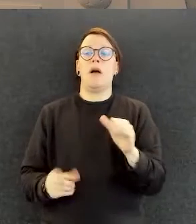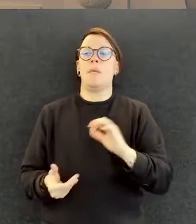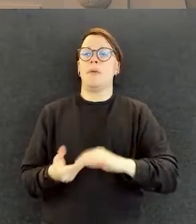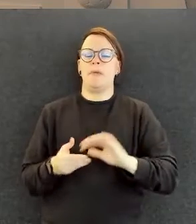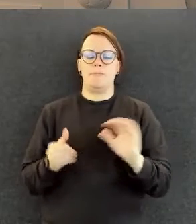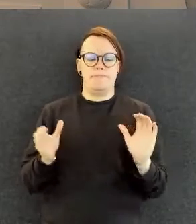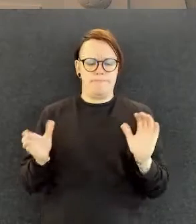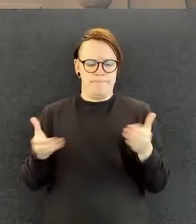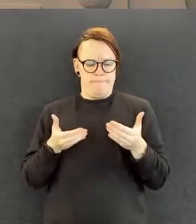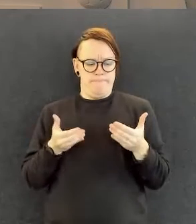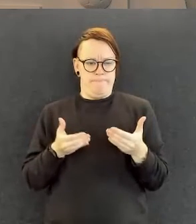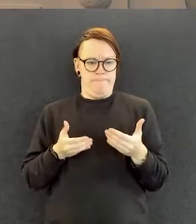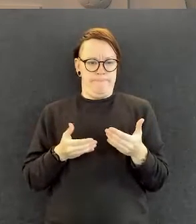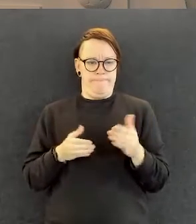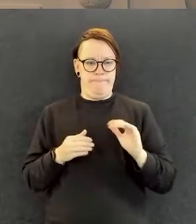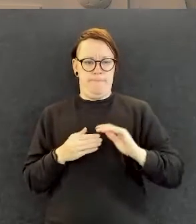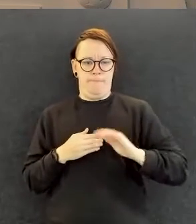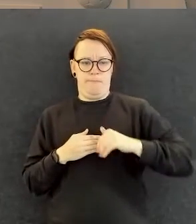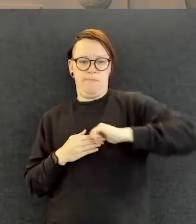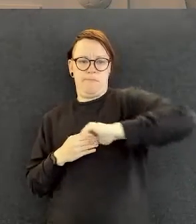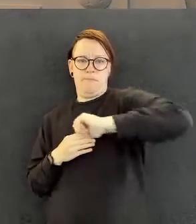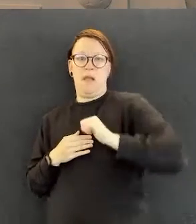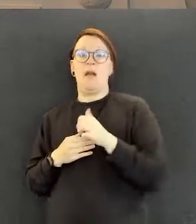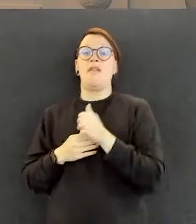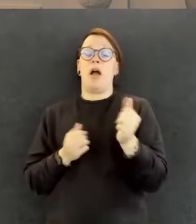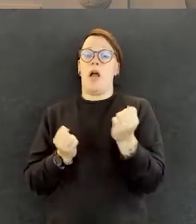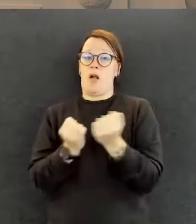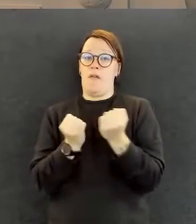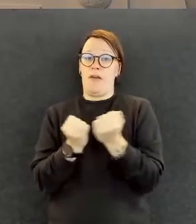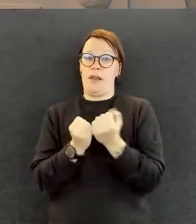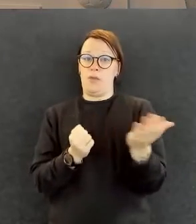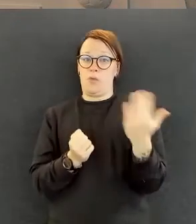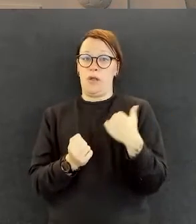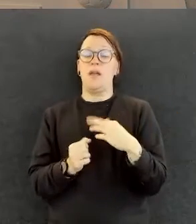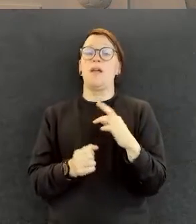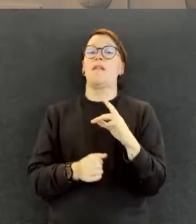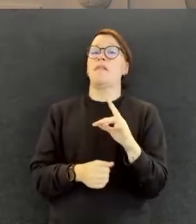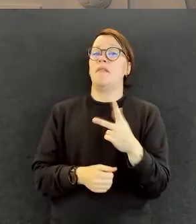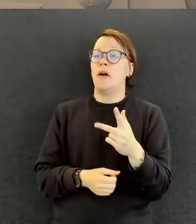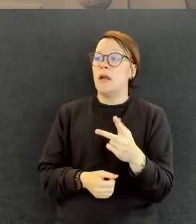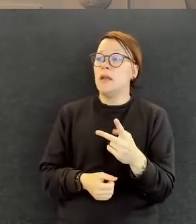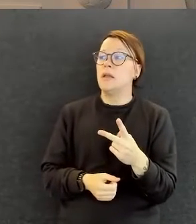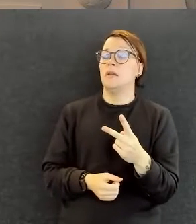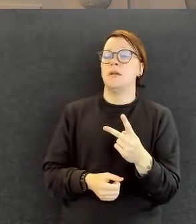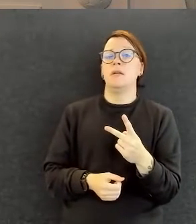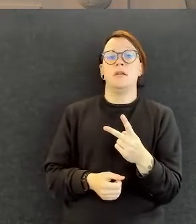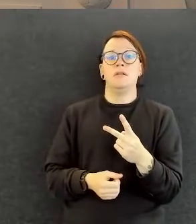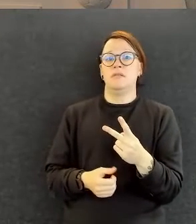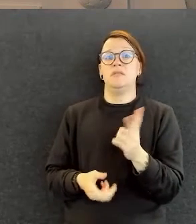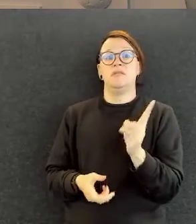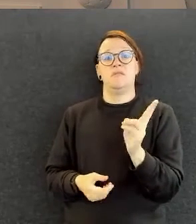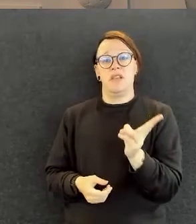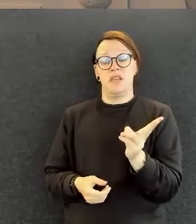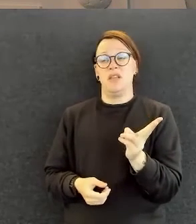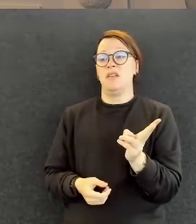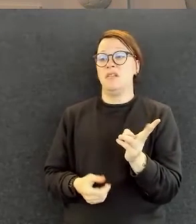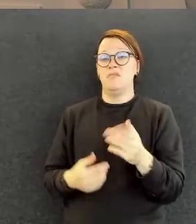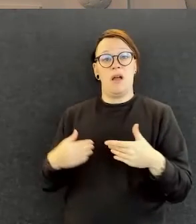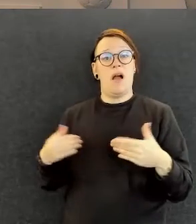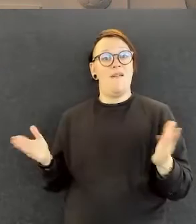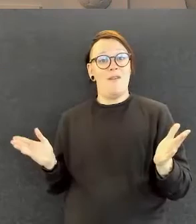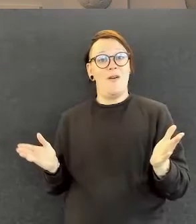joka on kääntynyt sisäänpäin, jonne pääsee vain kaverit töihin. Vaanko tämä sellainen, että meillä on suomalaisessa